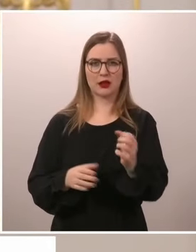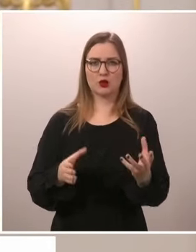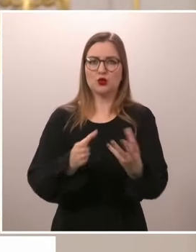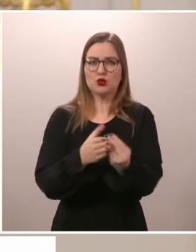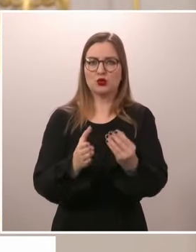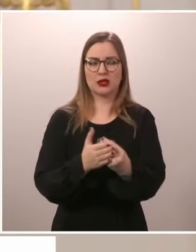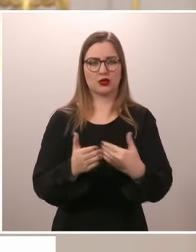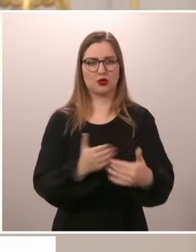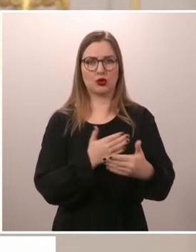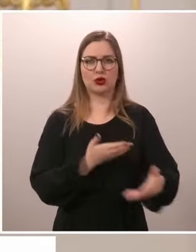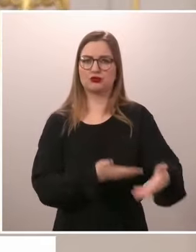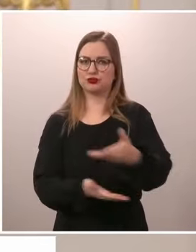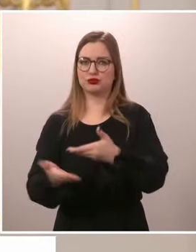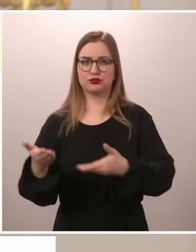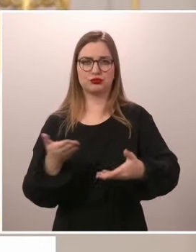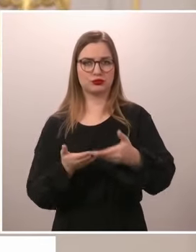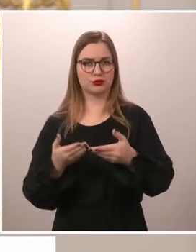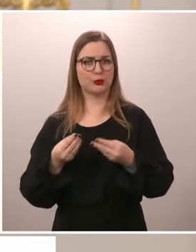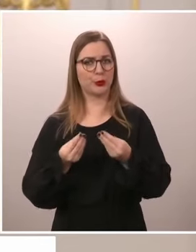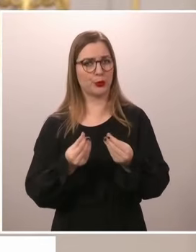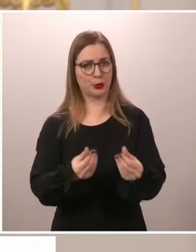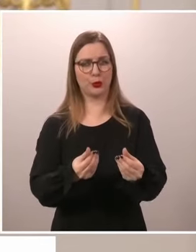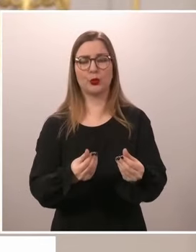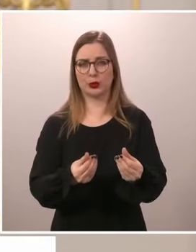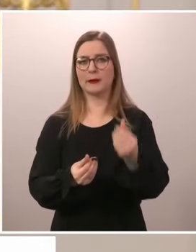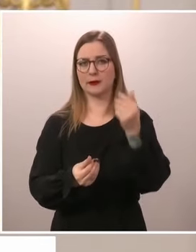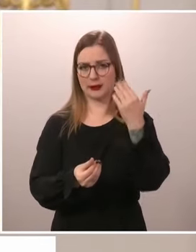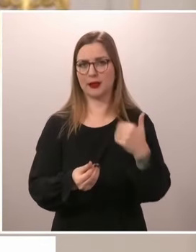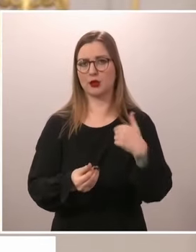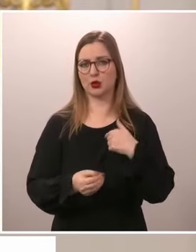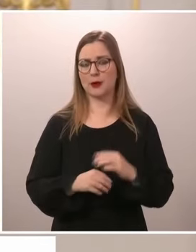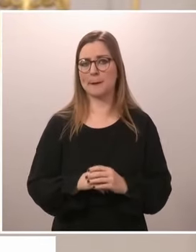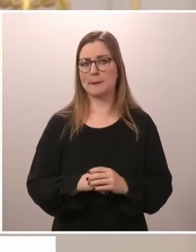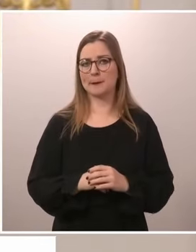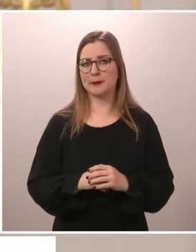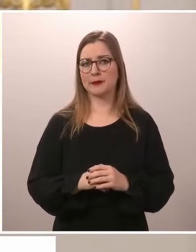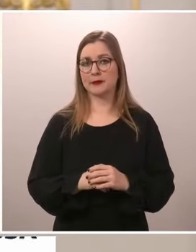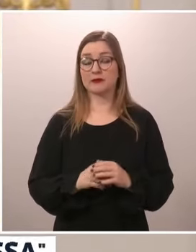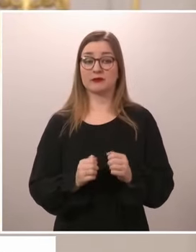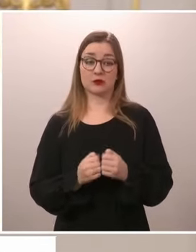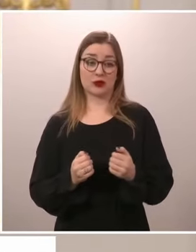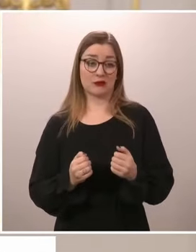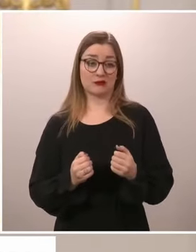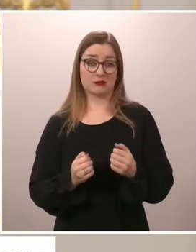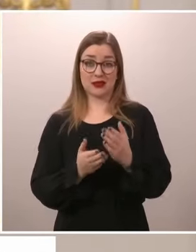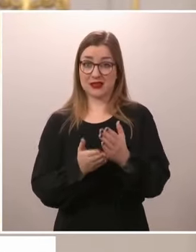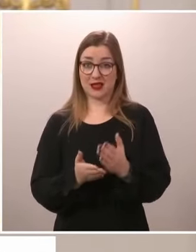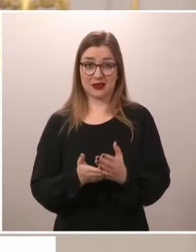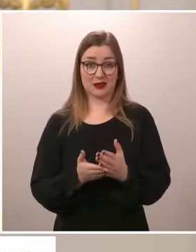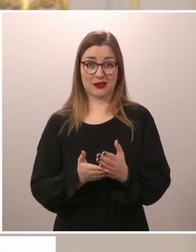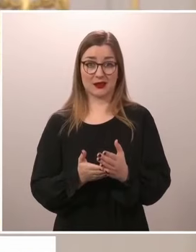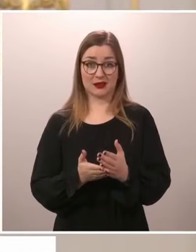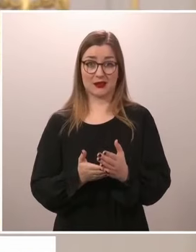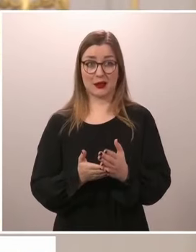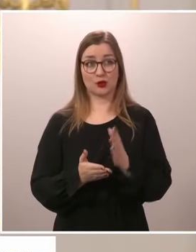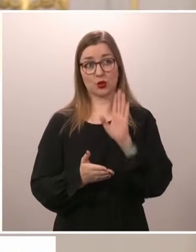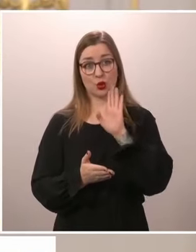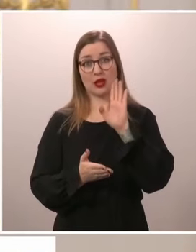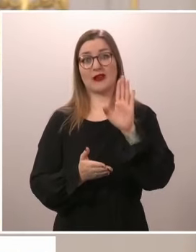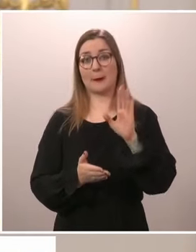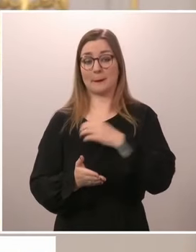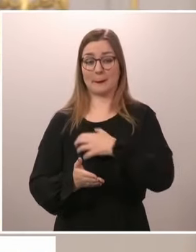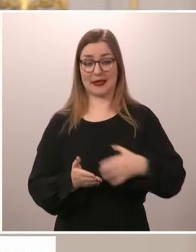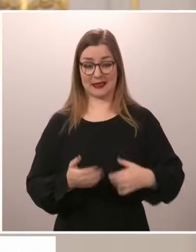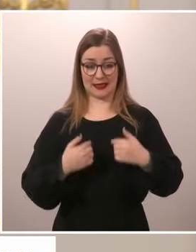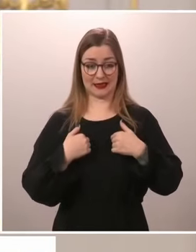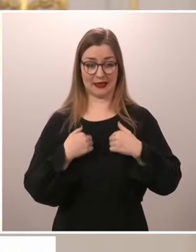mutta sitten se tapa, jolla asiat on entiselle tulevalle presidentille esitetty, niin antoi kyllä